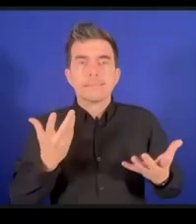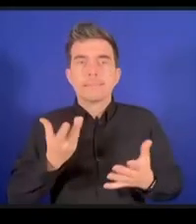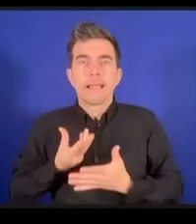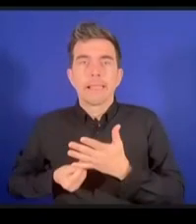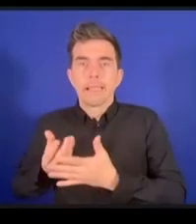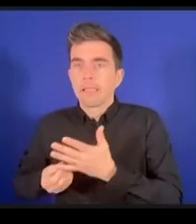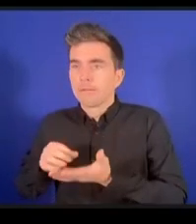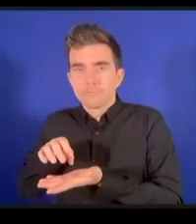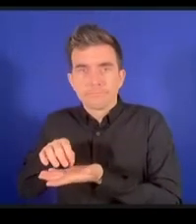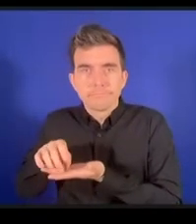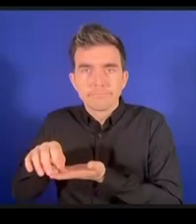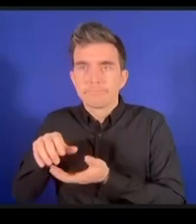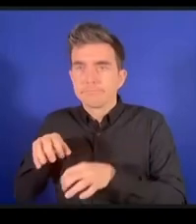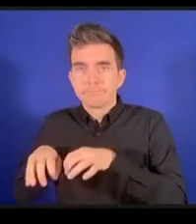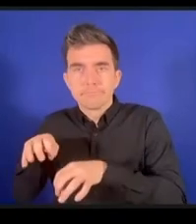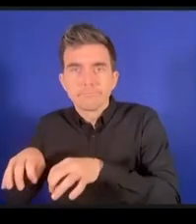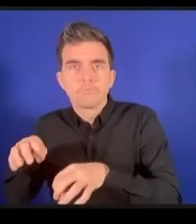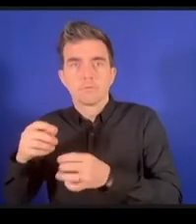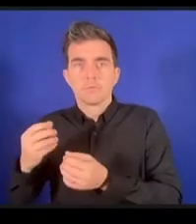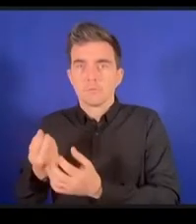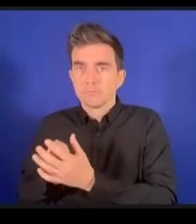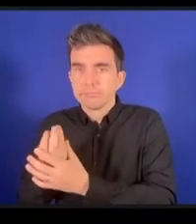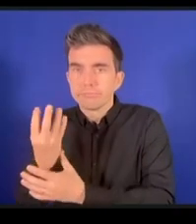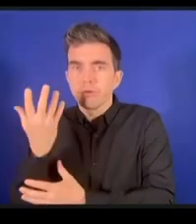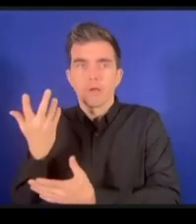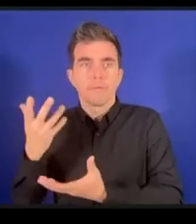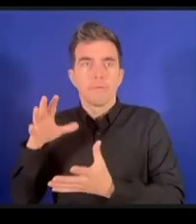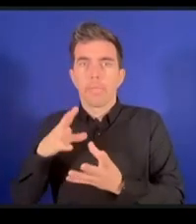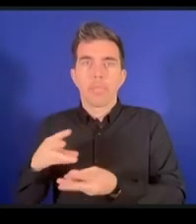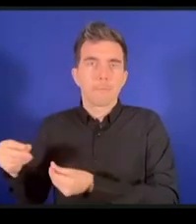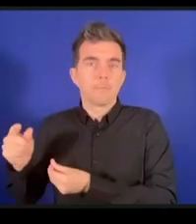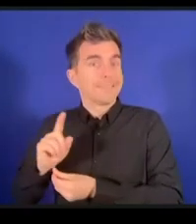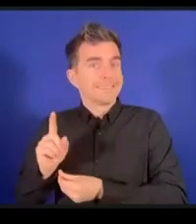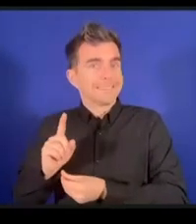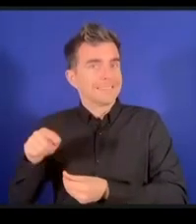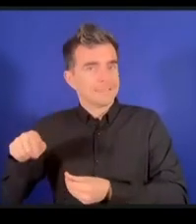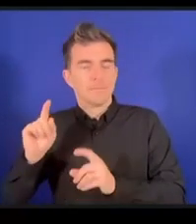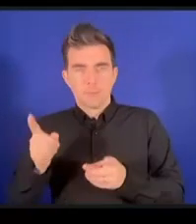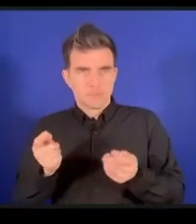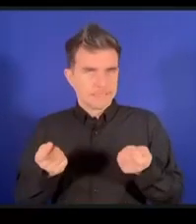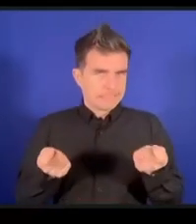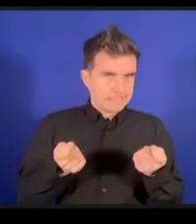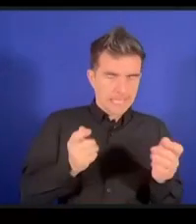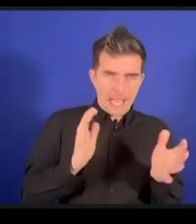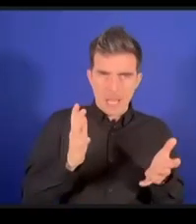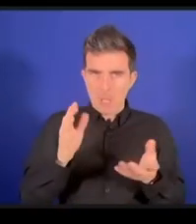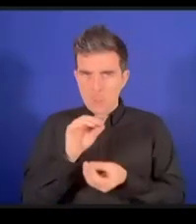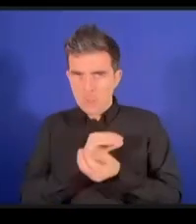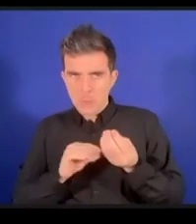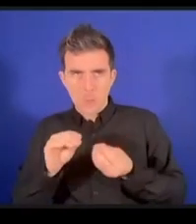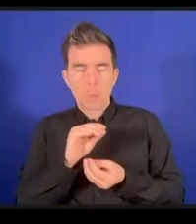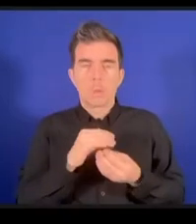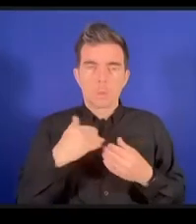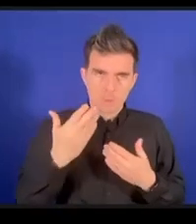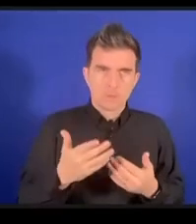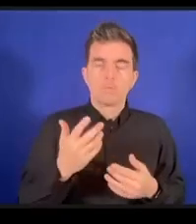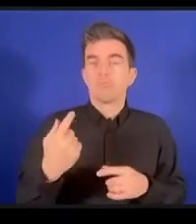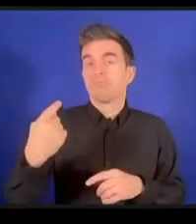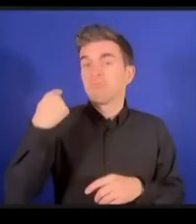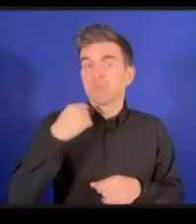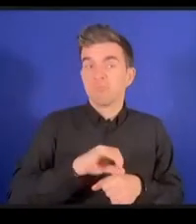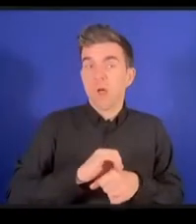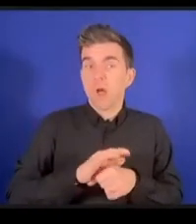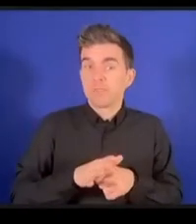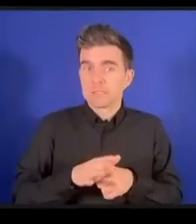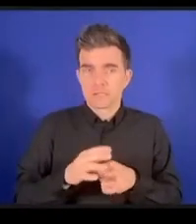デジタルフットプリントつまり炭素のフットプリントこの問題も私たちは対処しなければなりません